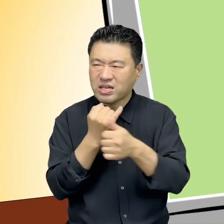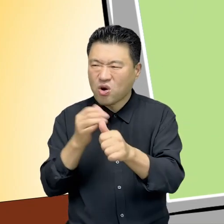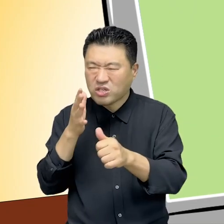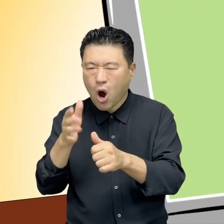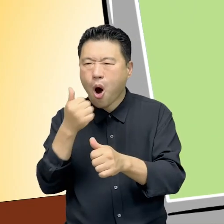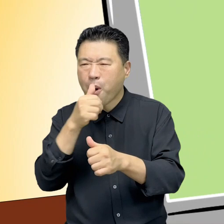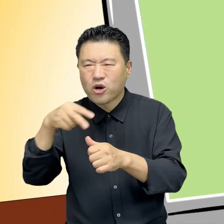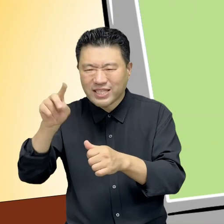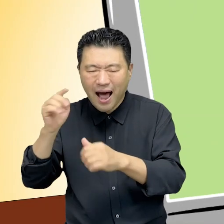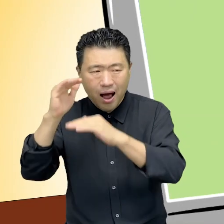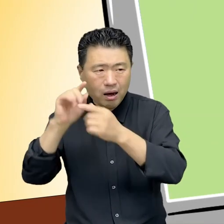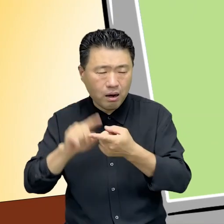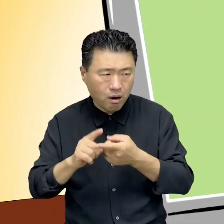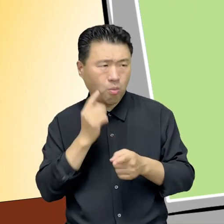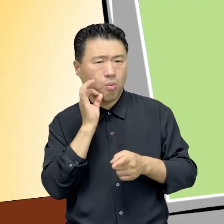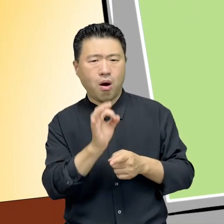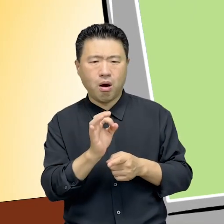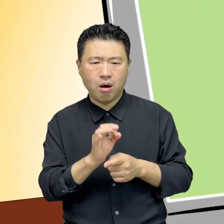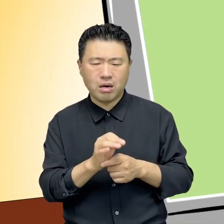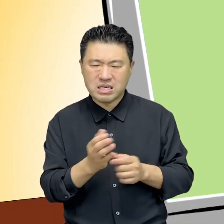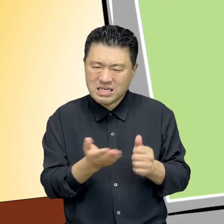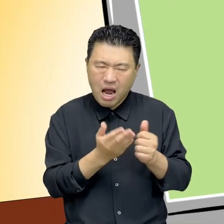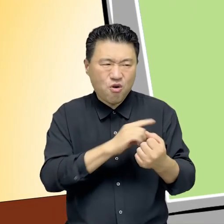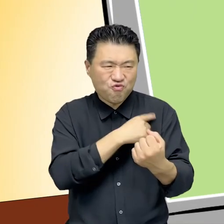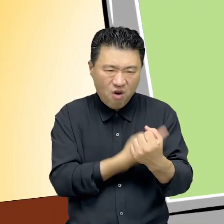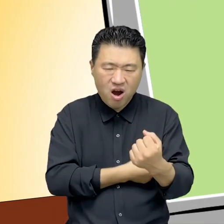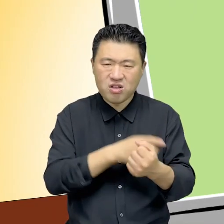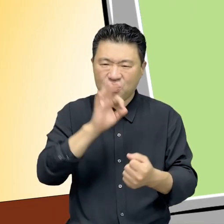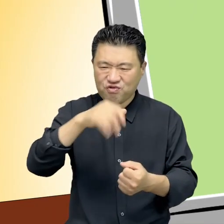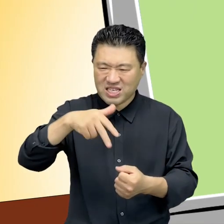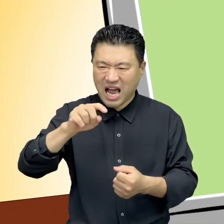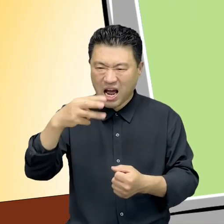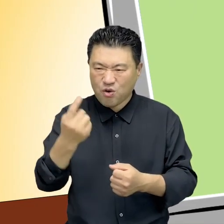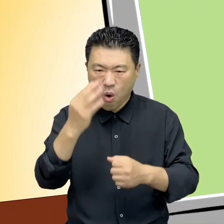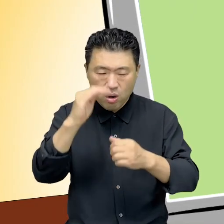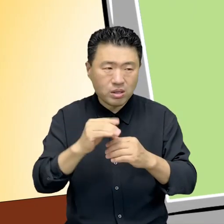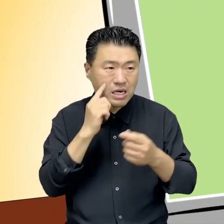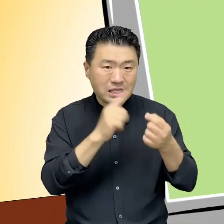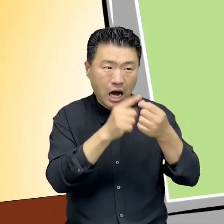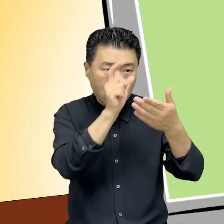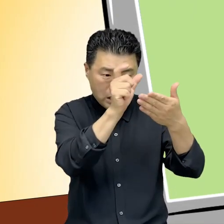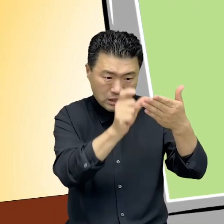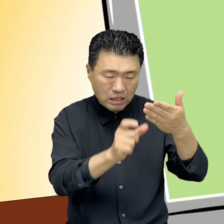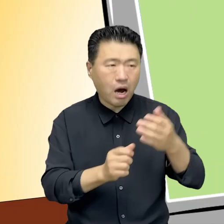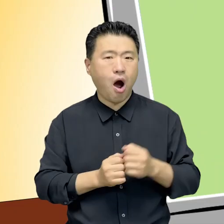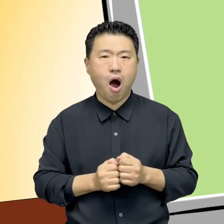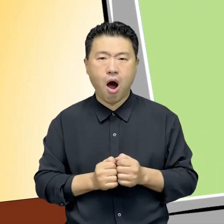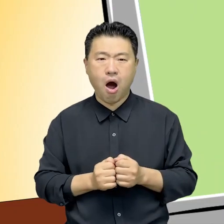이혼 전문 변호사, 양육권, 위자료.